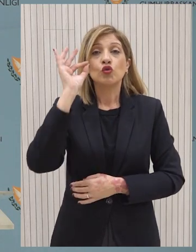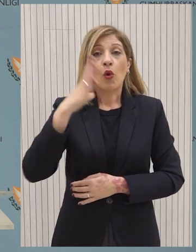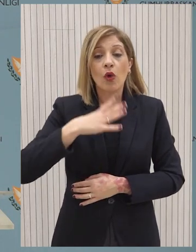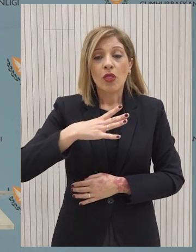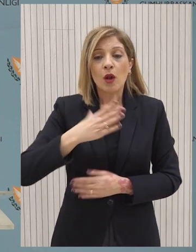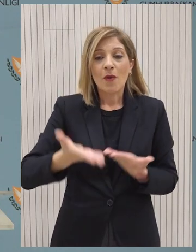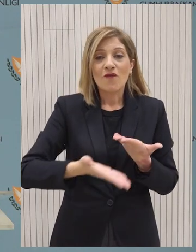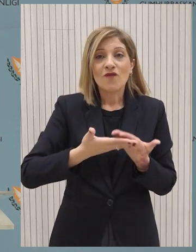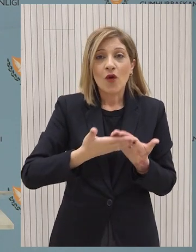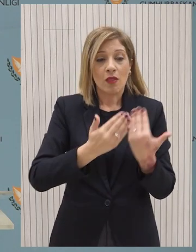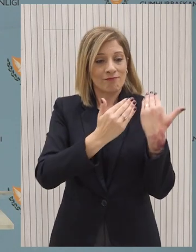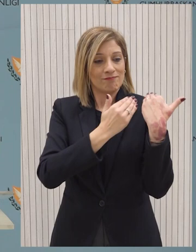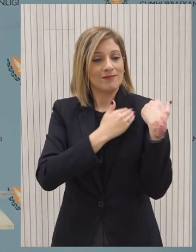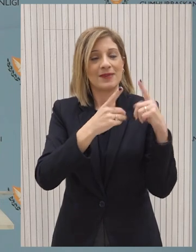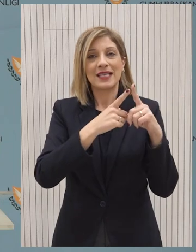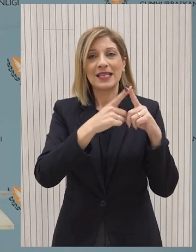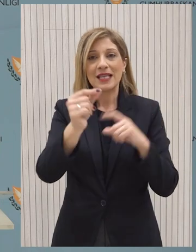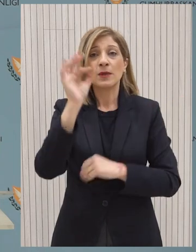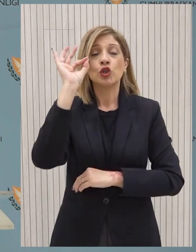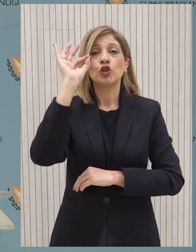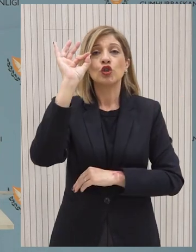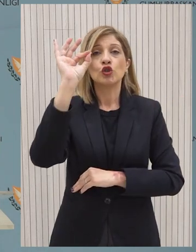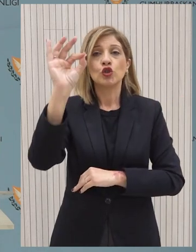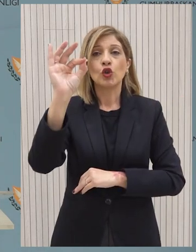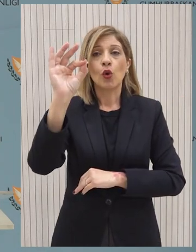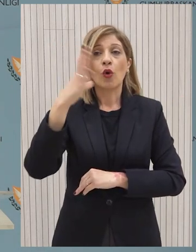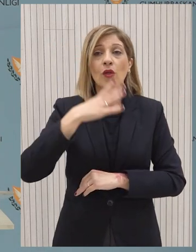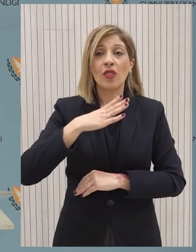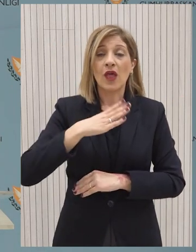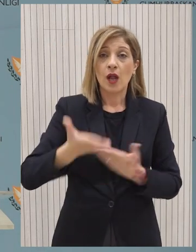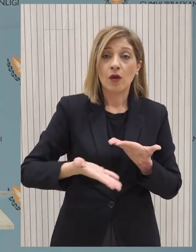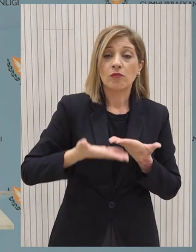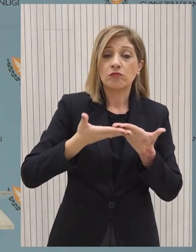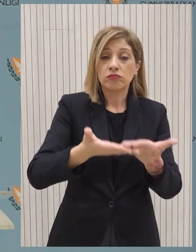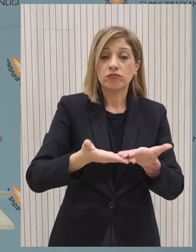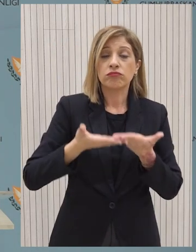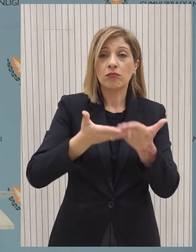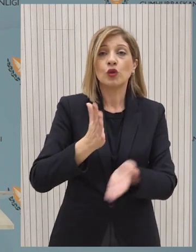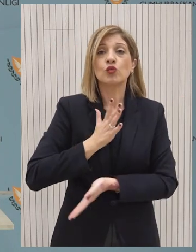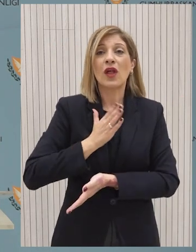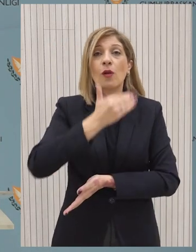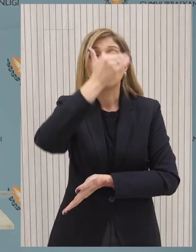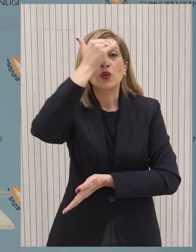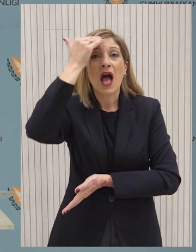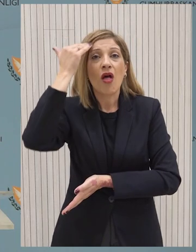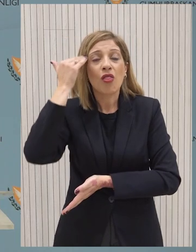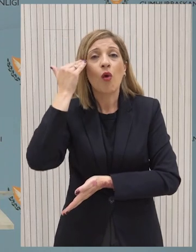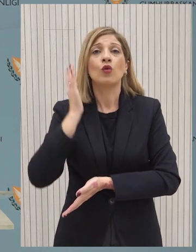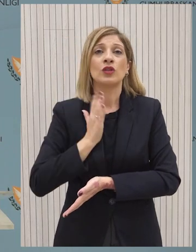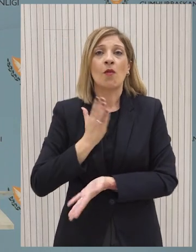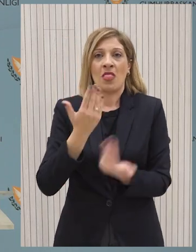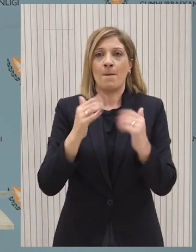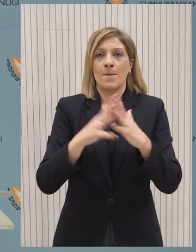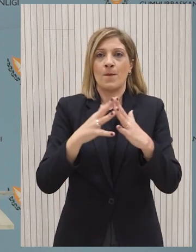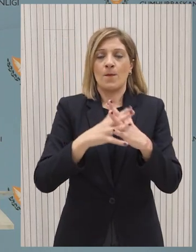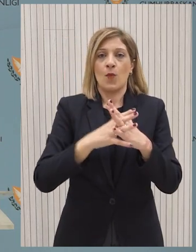αναλάβει η Κυπριακή Δημοκρατία που στόχο έχει να παρέχει στον άμαχο πληθυσμό της Γάζας την αναγκαία ανθρωπιστική βοήθεια που